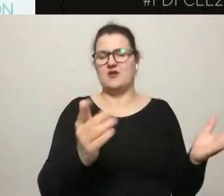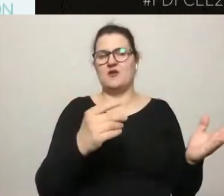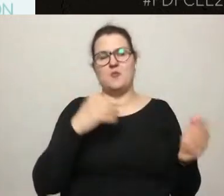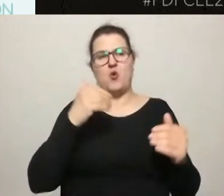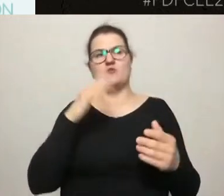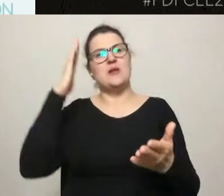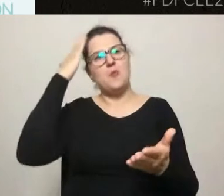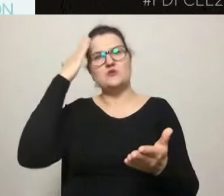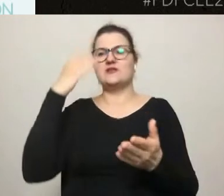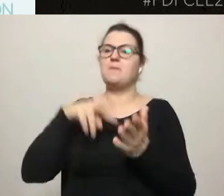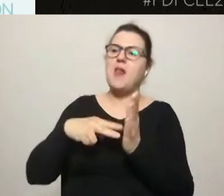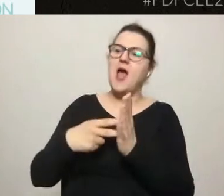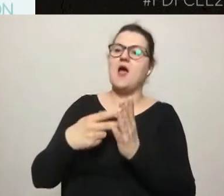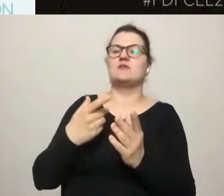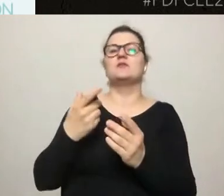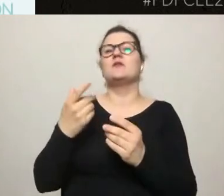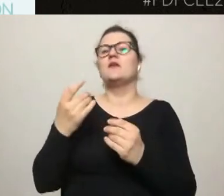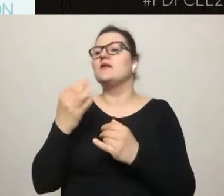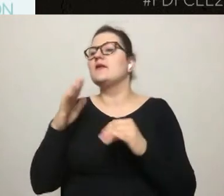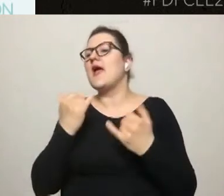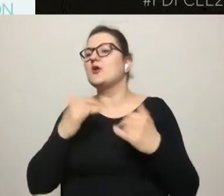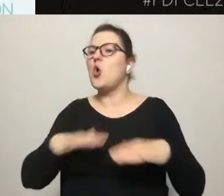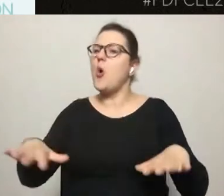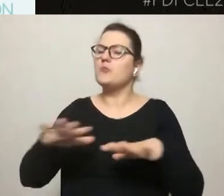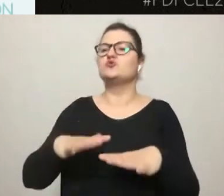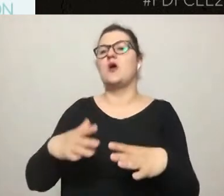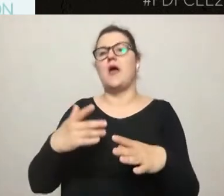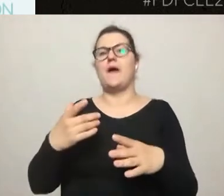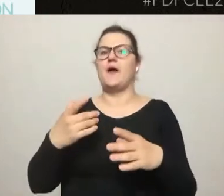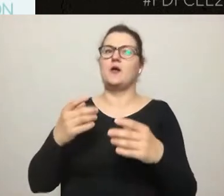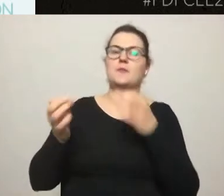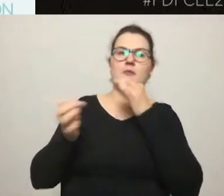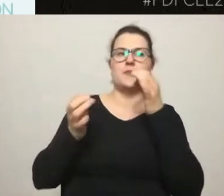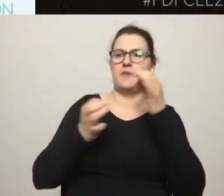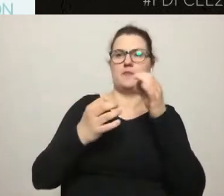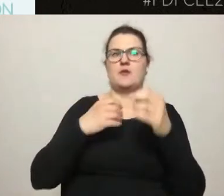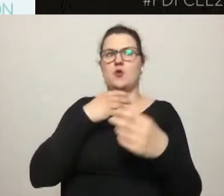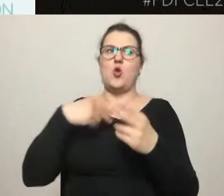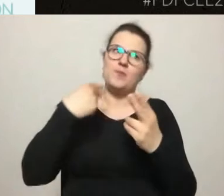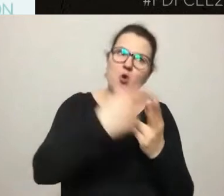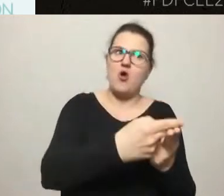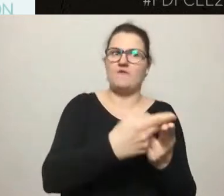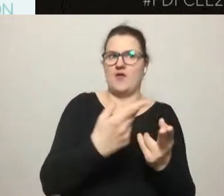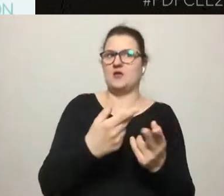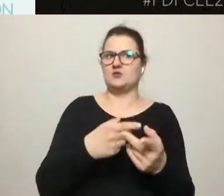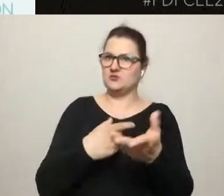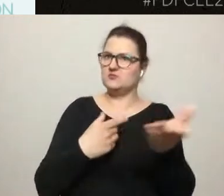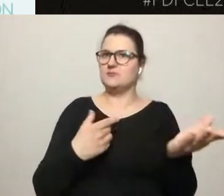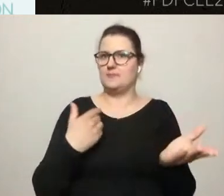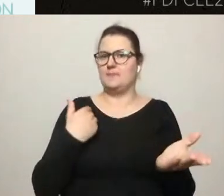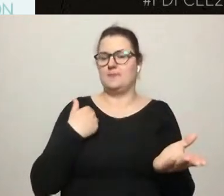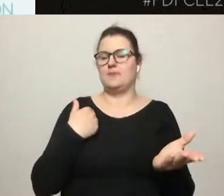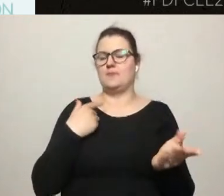jakieś pytanie, uzyskać odpowiedź. Doceniali również to, że wyniki były ustrukturyzowane w